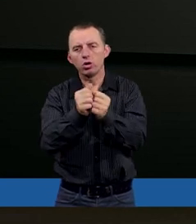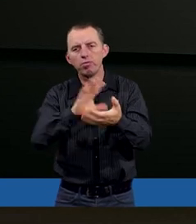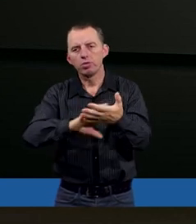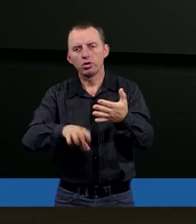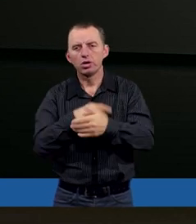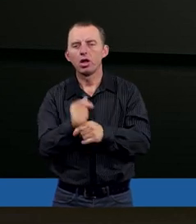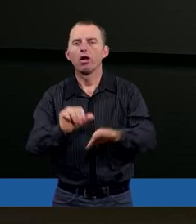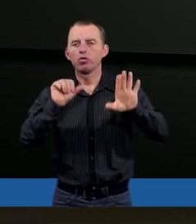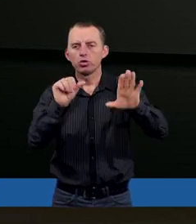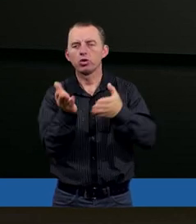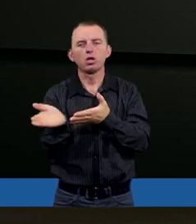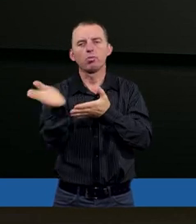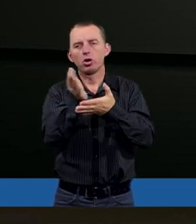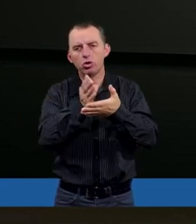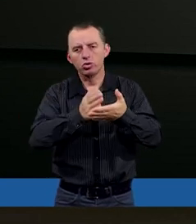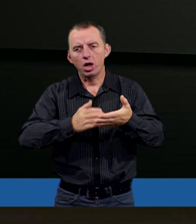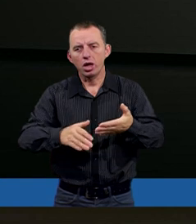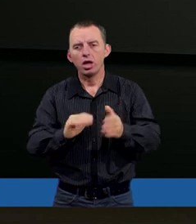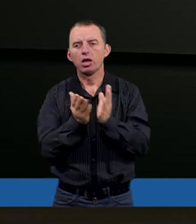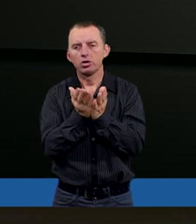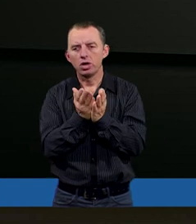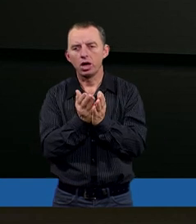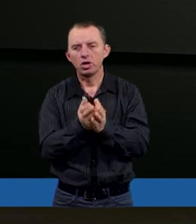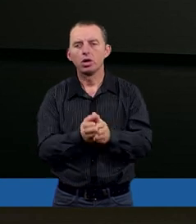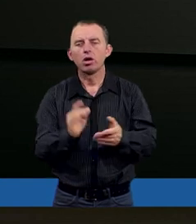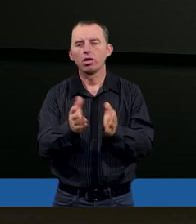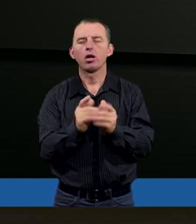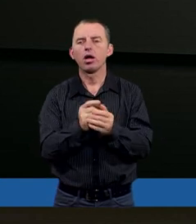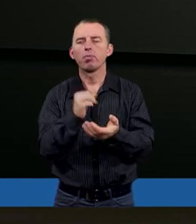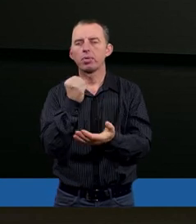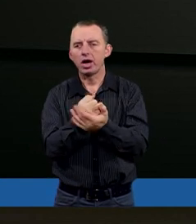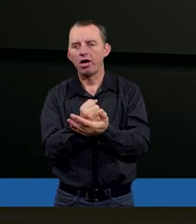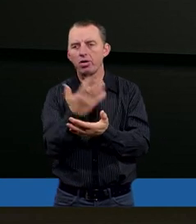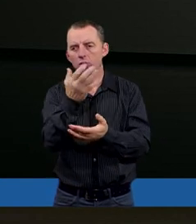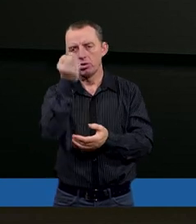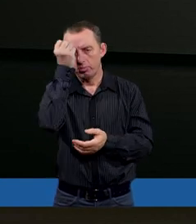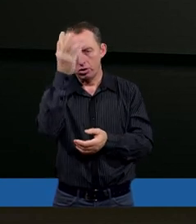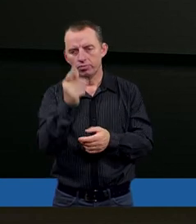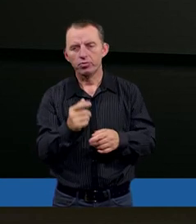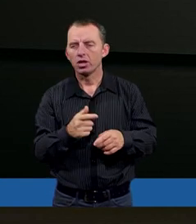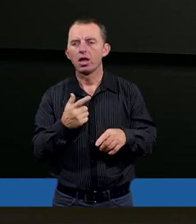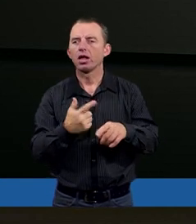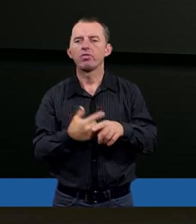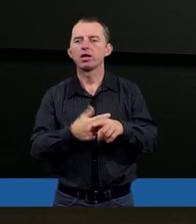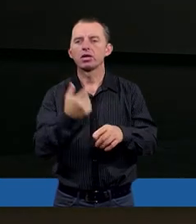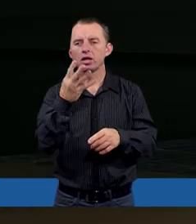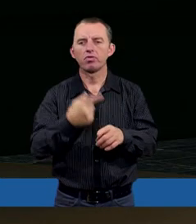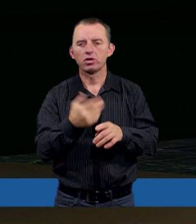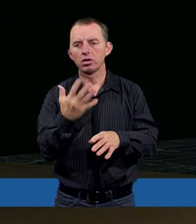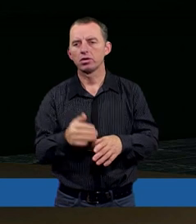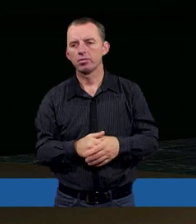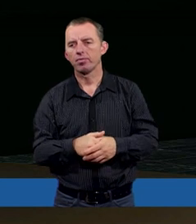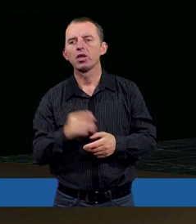Na przykład w szóstym rozdziale Księgi Powtórzonego Prawa Piątej Mojżeszowej 24-25. Sterko, możesz?